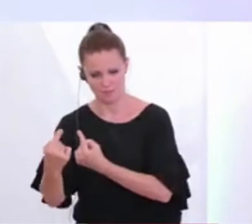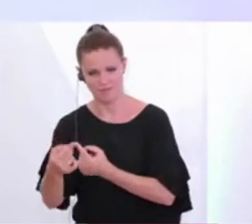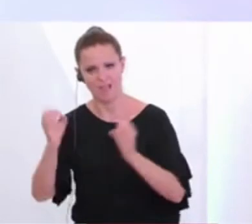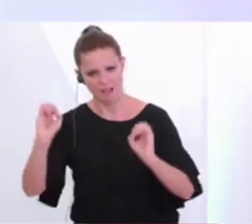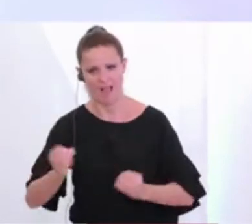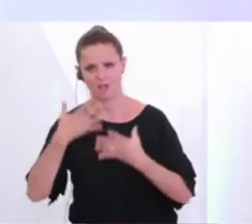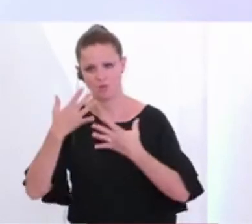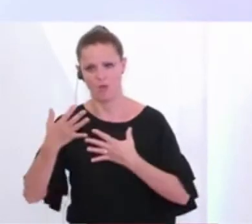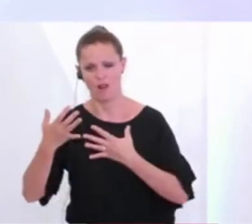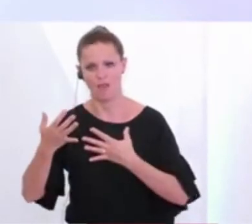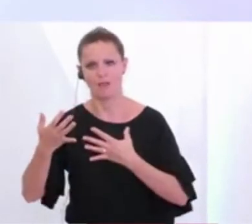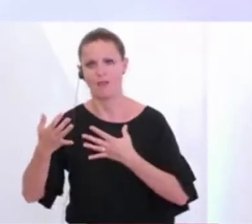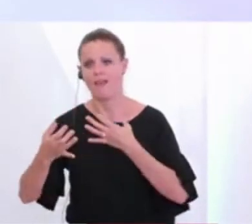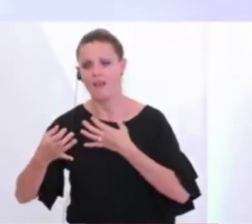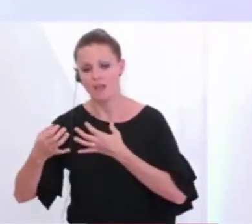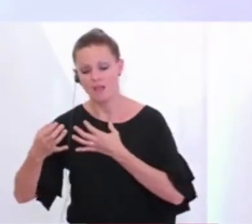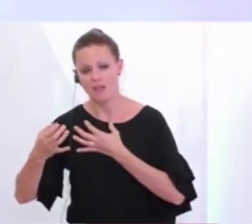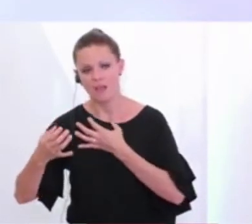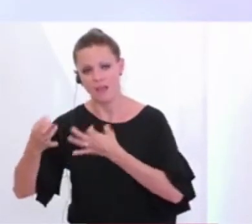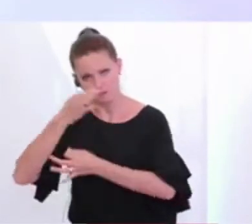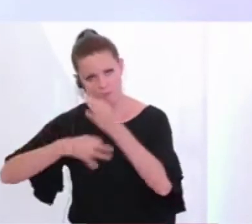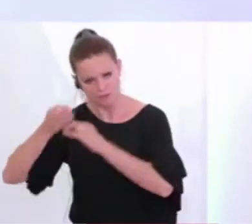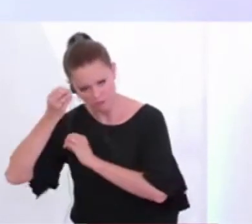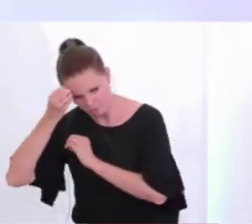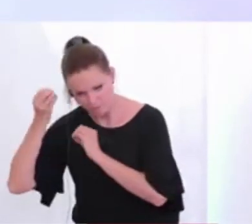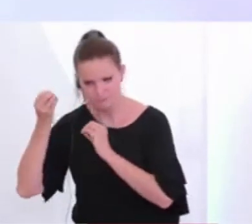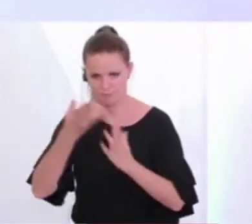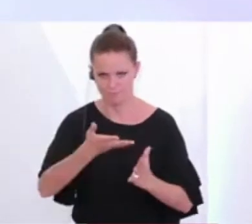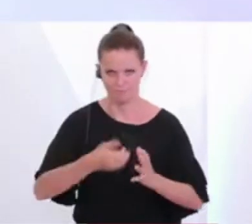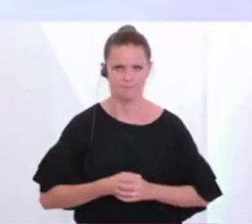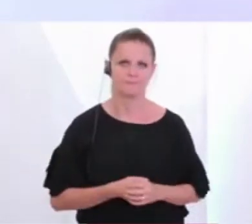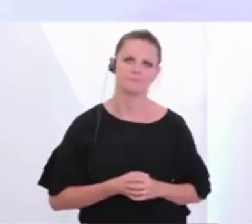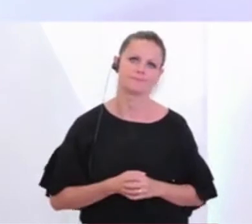Informationen beraten und die Zuwanderinnen und Zuwanderer informieren.